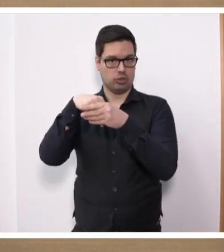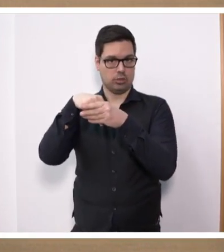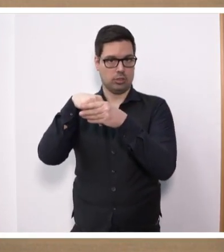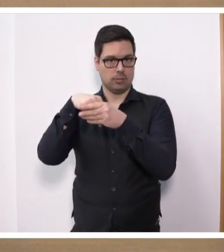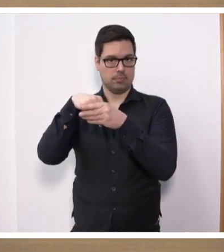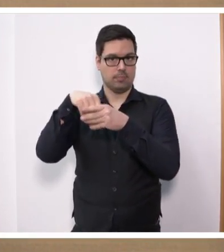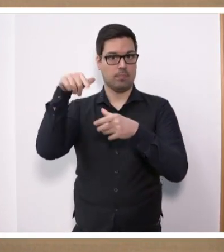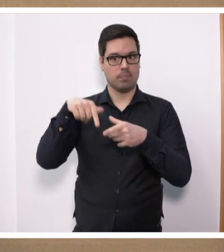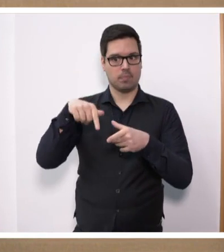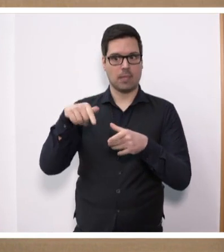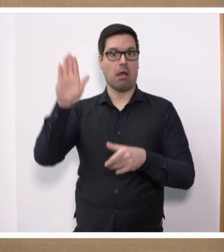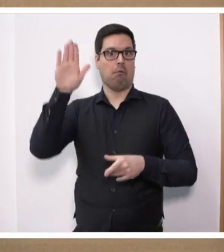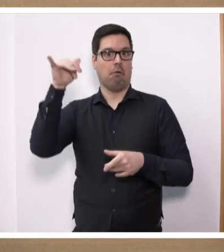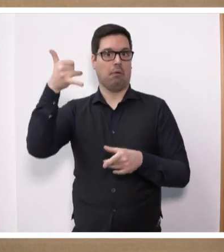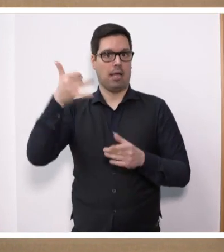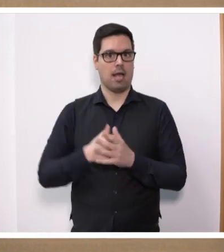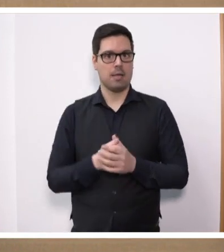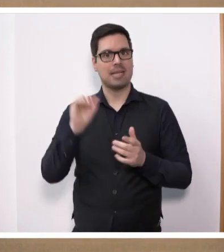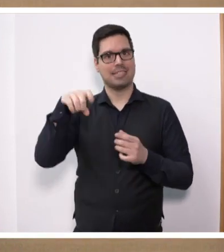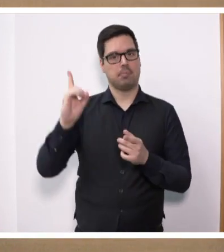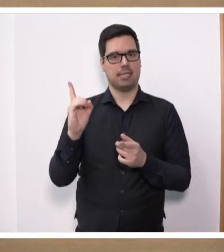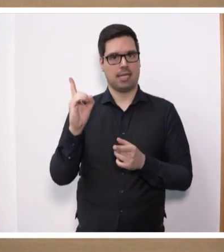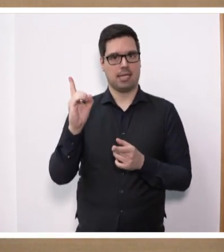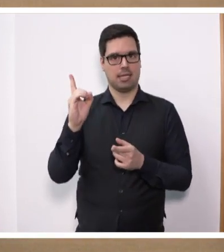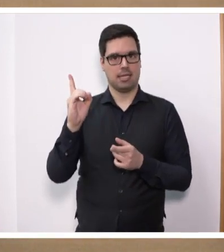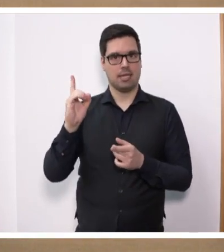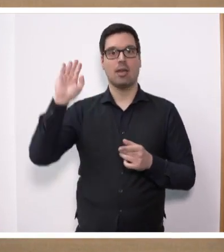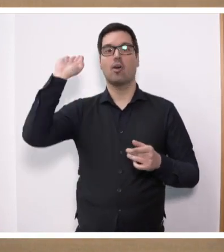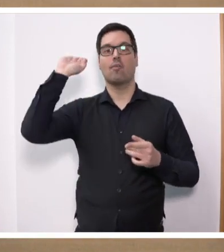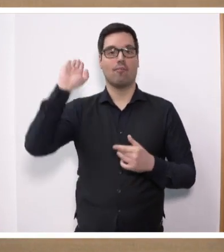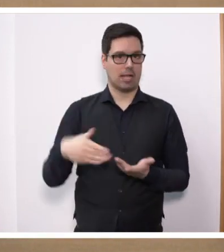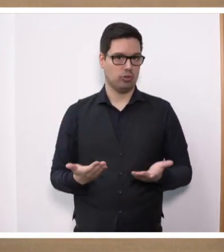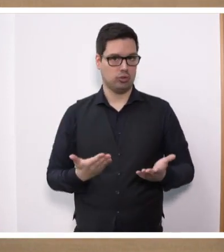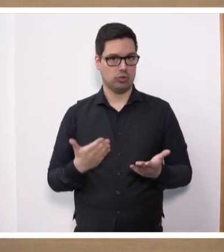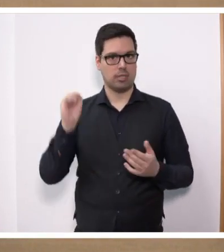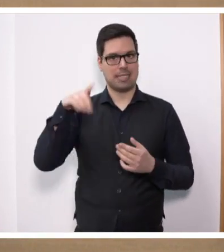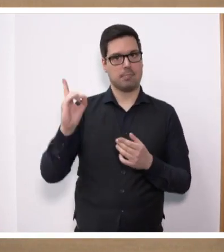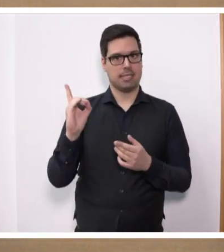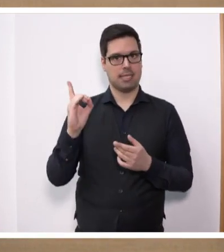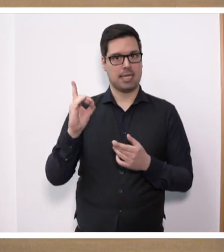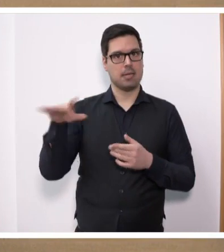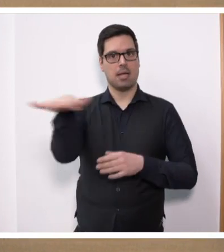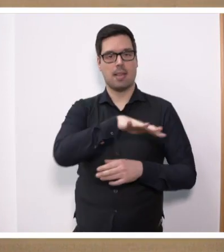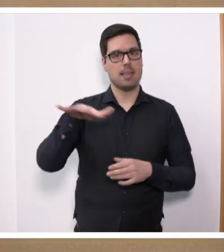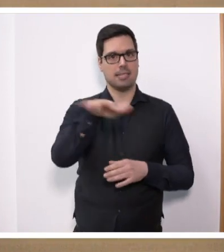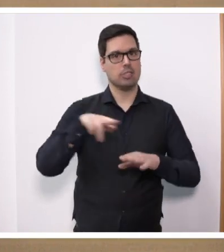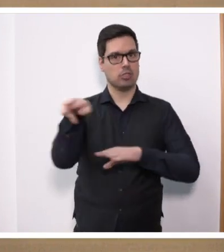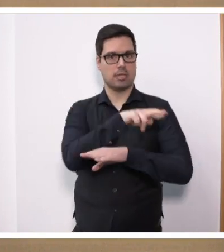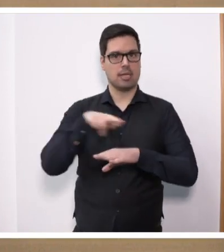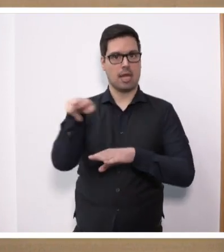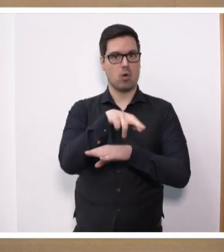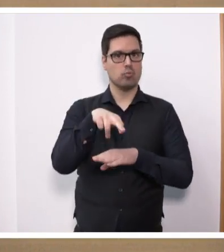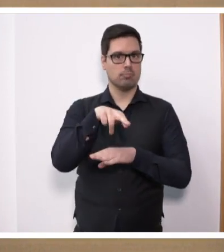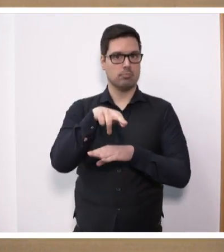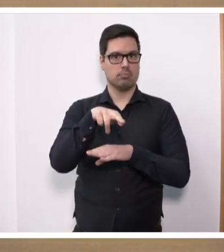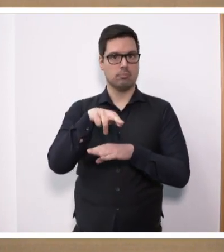-Bundestagsfraktion zu stimmen. Bei der SPD-Fehlanzeige. Auch die SPD-Abgeordneten aus dem ländlichen Raum des Saarlandes haben für die